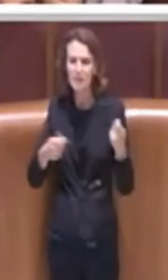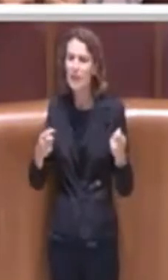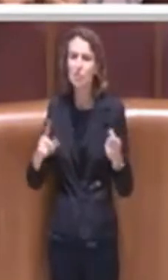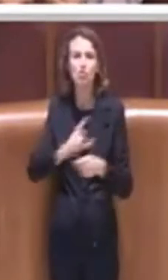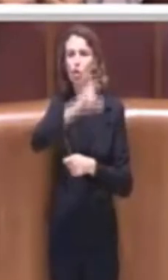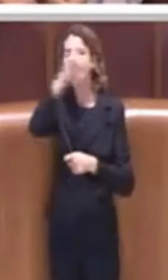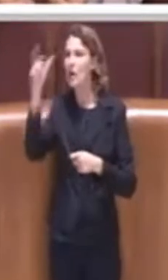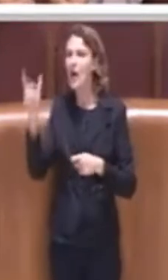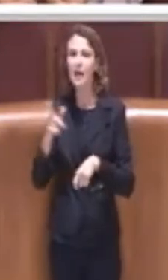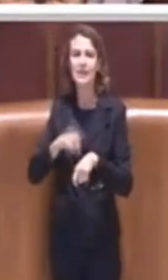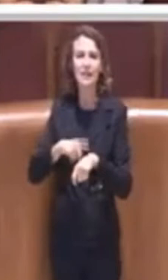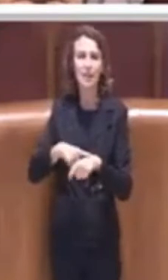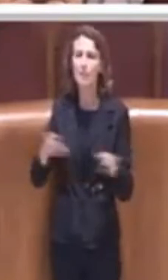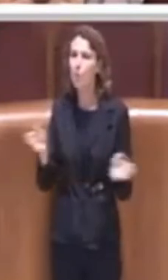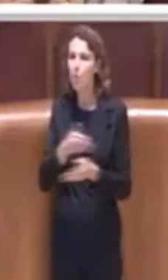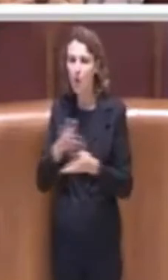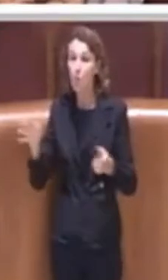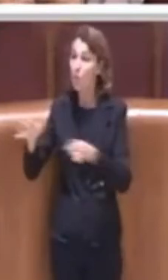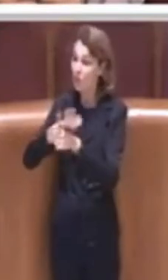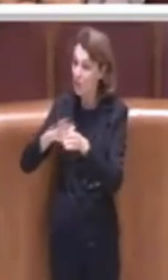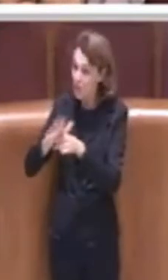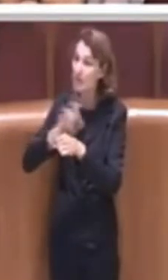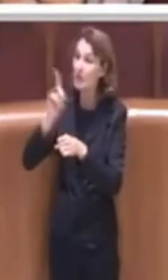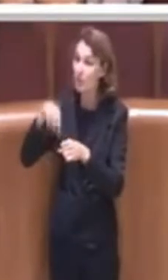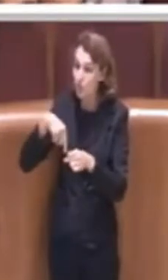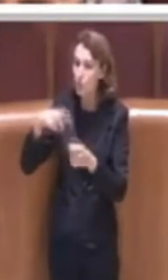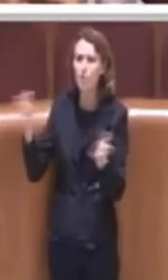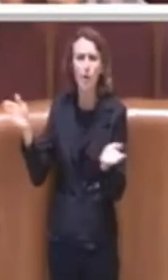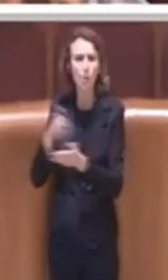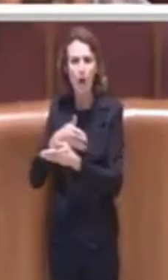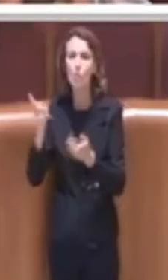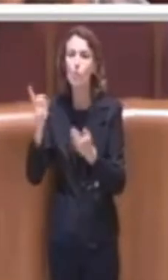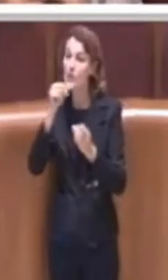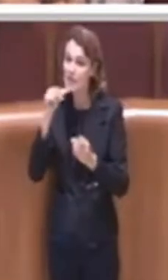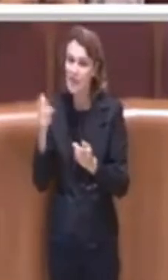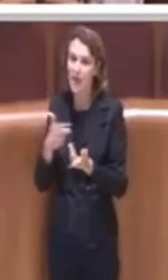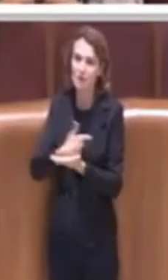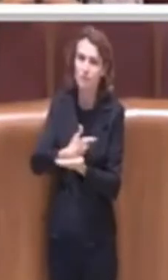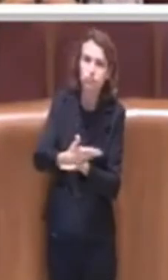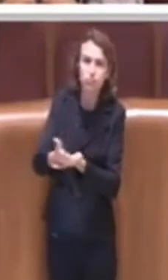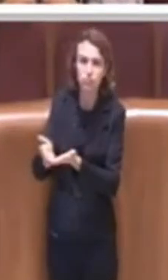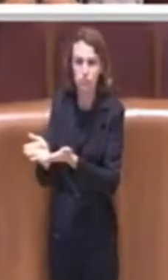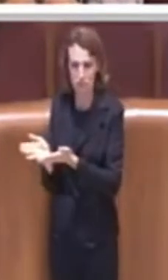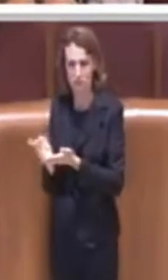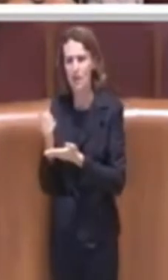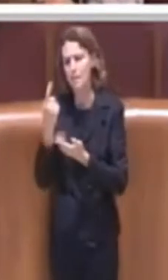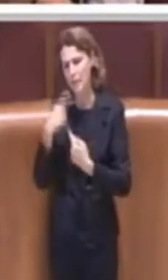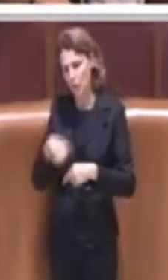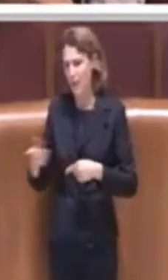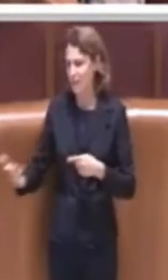insieme alla famiglia. Per cui la necessità di coinvolgere in un percorso educativo